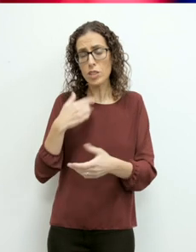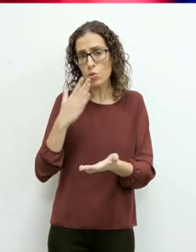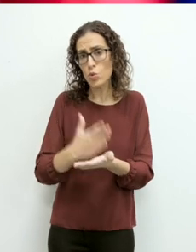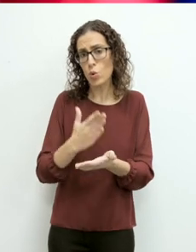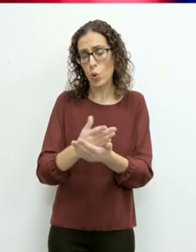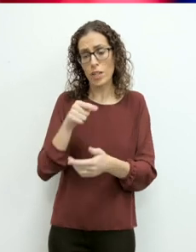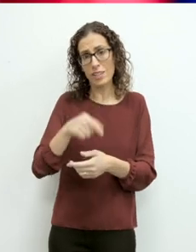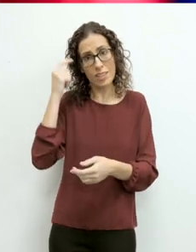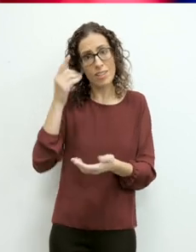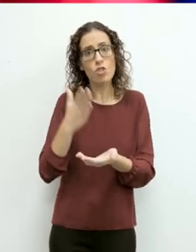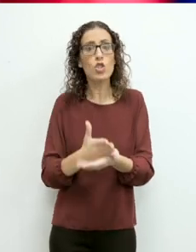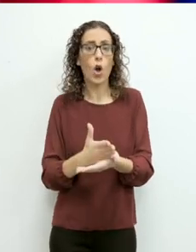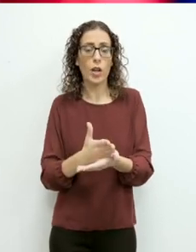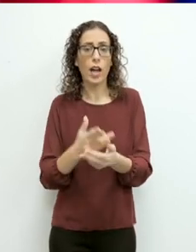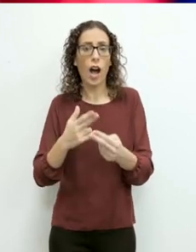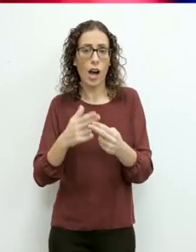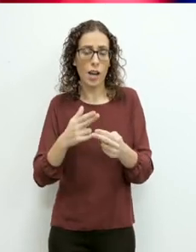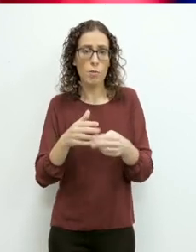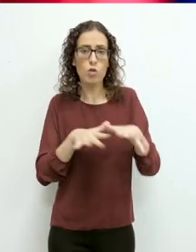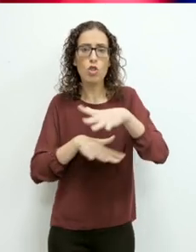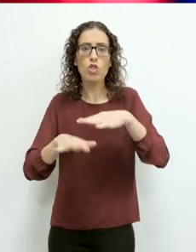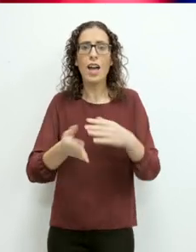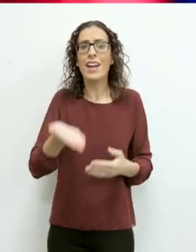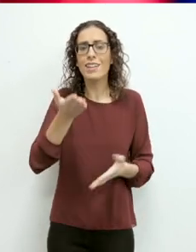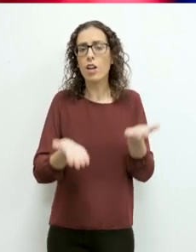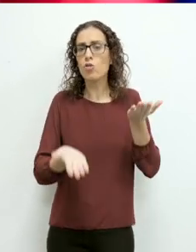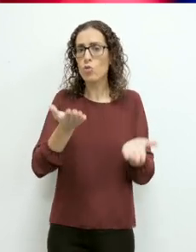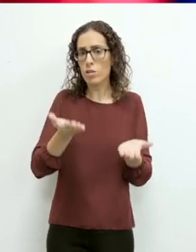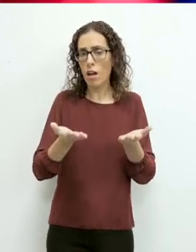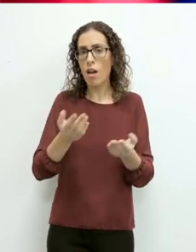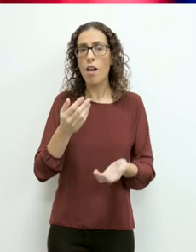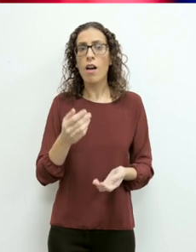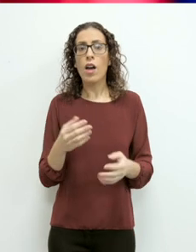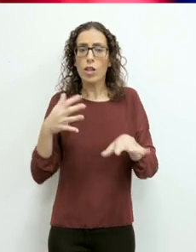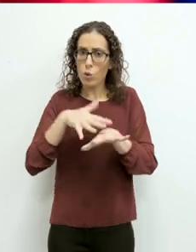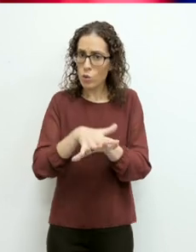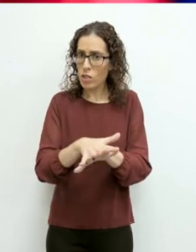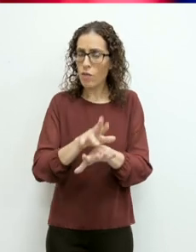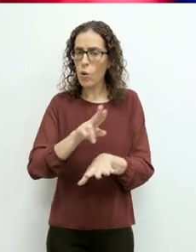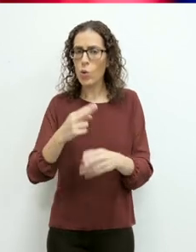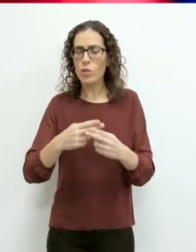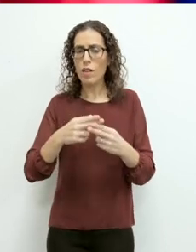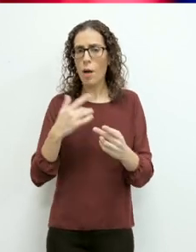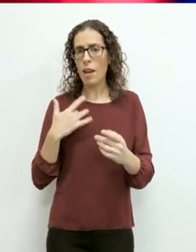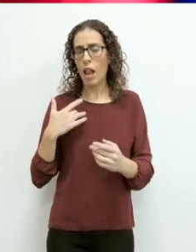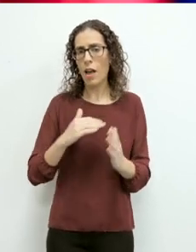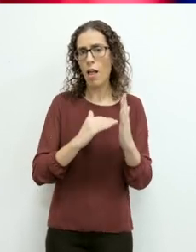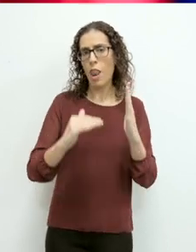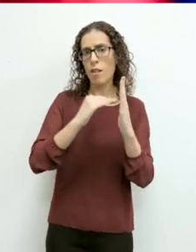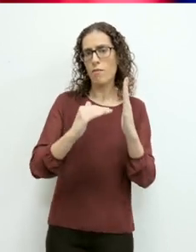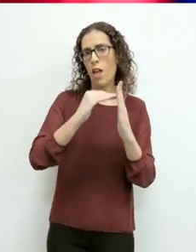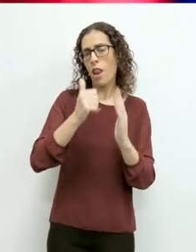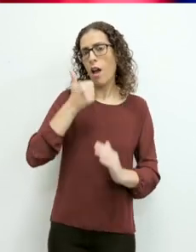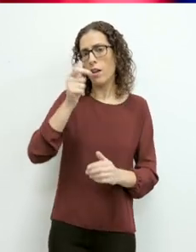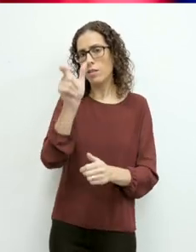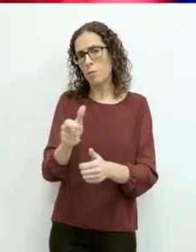-deċizjoni set-is-sarraf f-soċjeta aktar ġusta, aktar inklusiva u li tkomplittijje pil-kualitat għal-ħajja tal